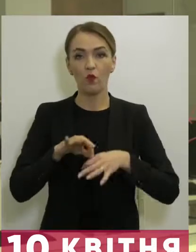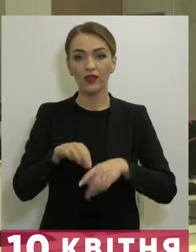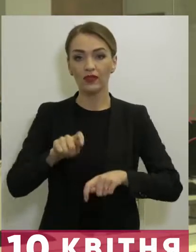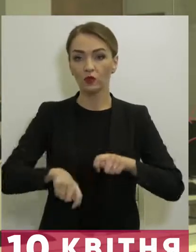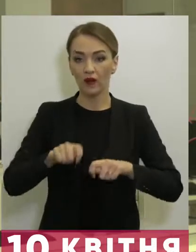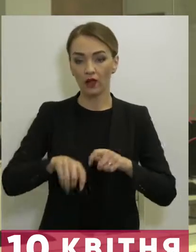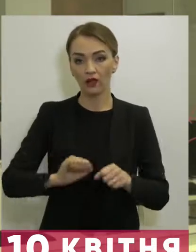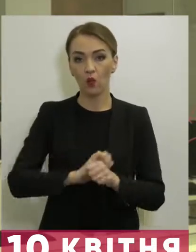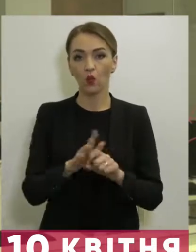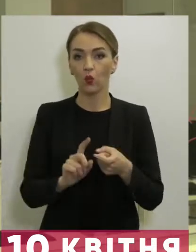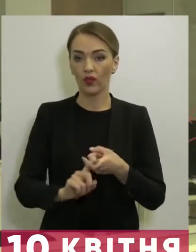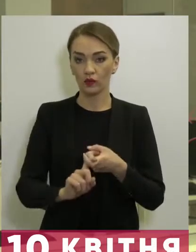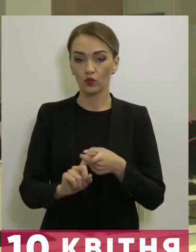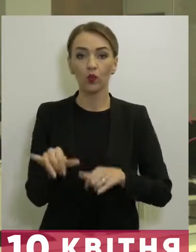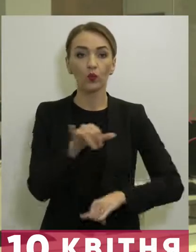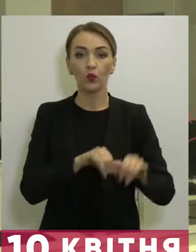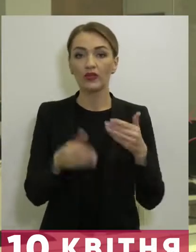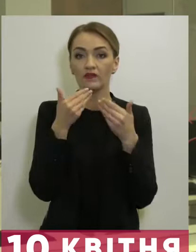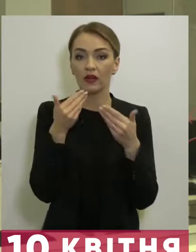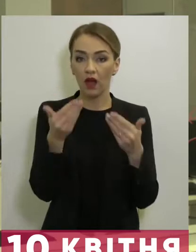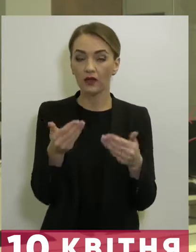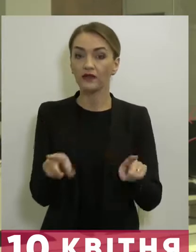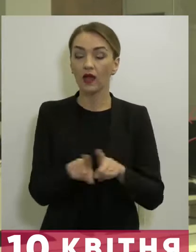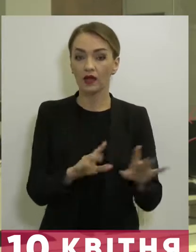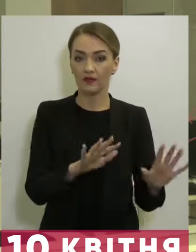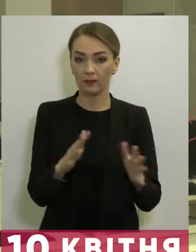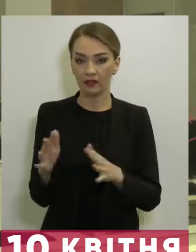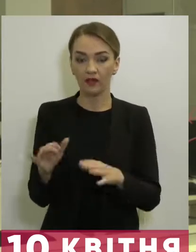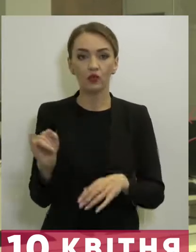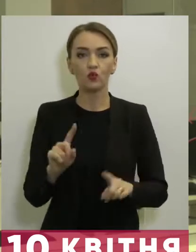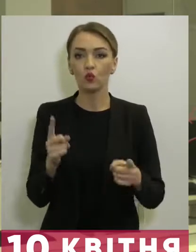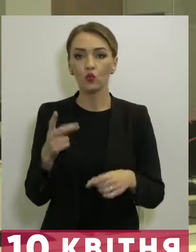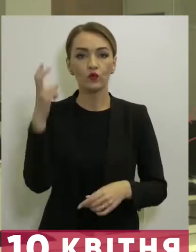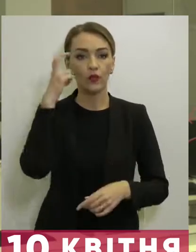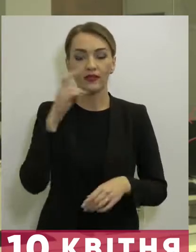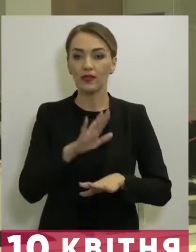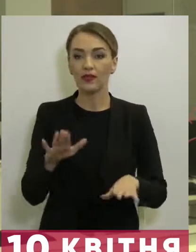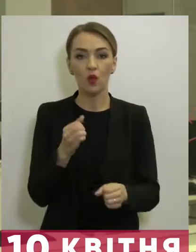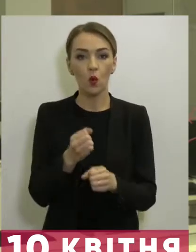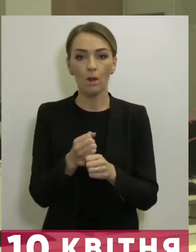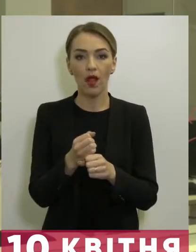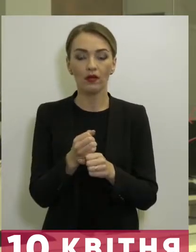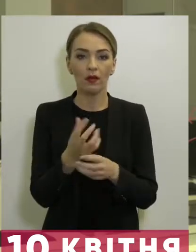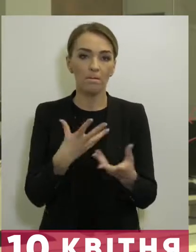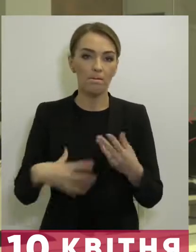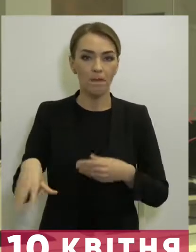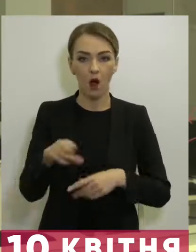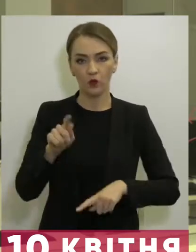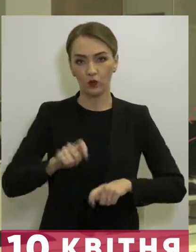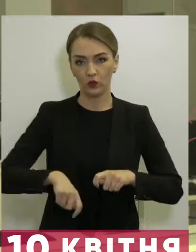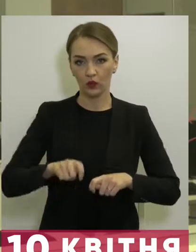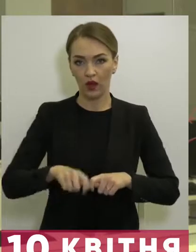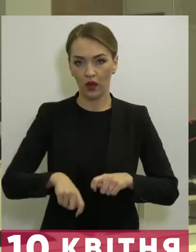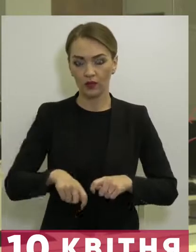тестування на коронавірус. Куди звертатись з таких випадків? І чому в столиці не роблять масового тестування?